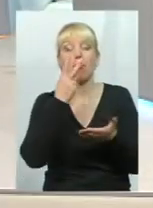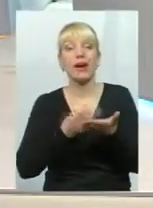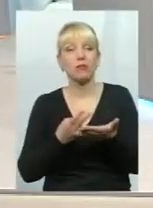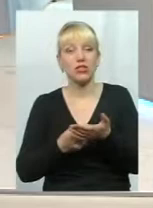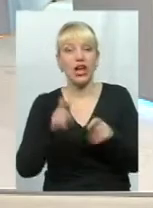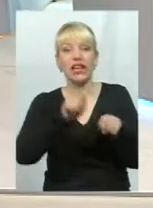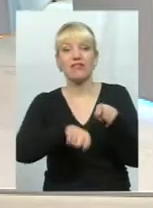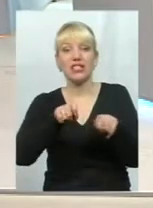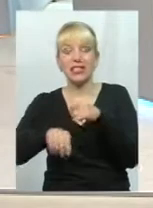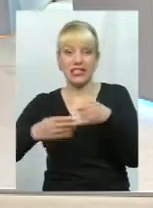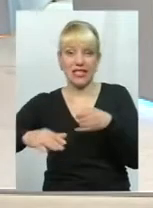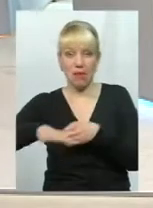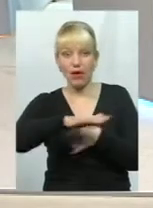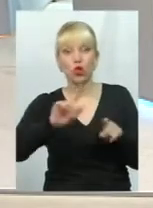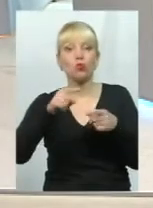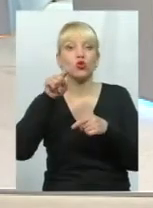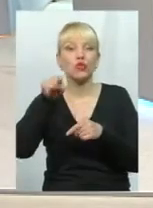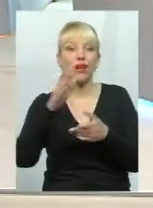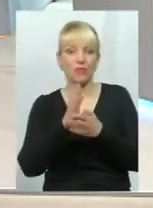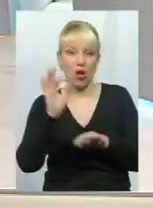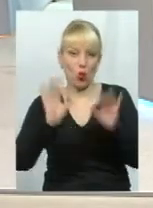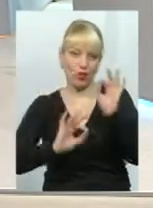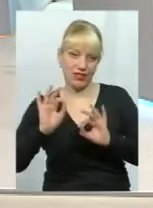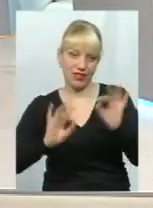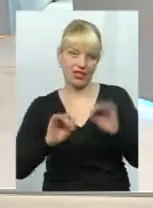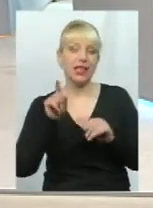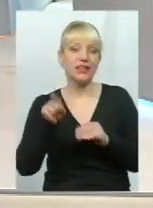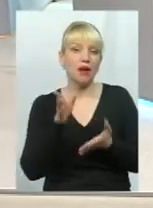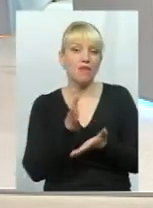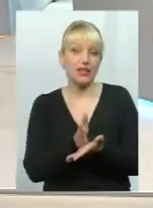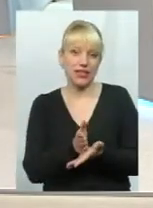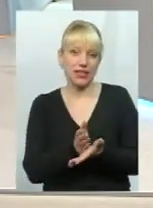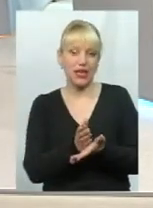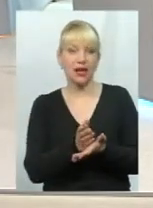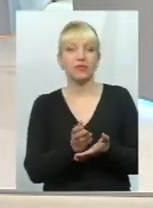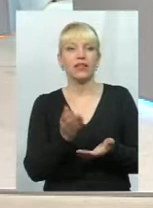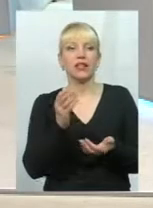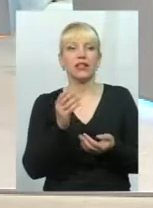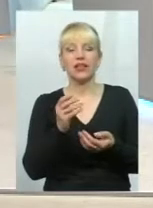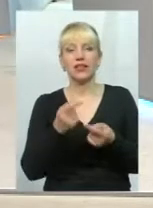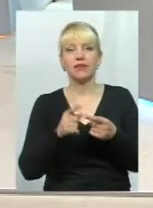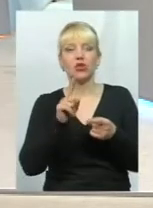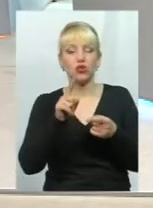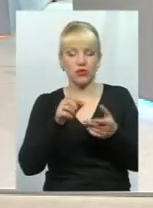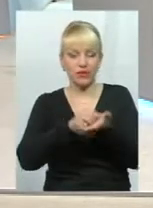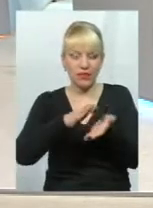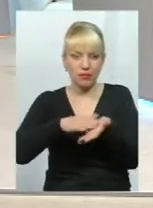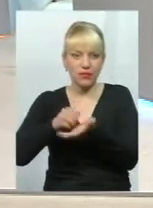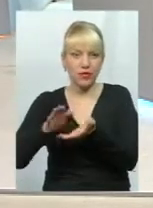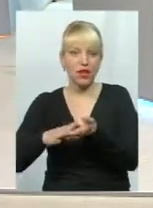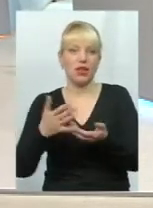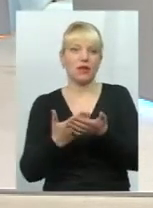інвентаризацію землі, тому що там йдуть коефіцієнти. Там йде знаменник і чисельник, котрі забиваються, там землі